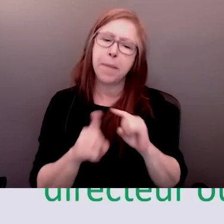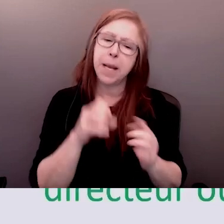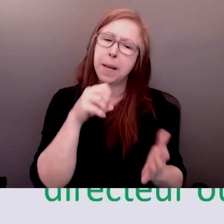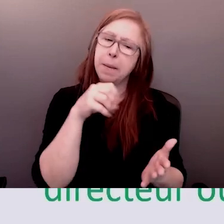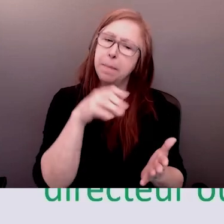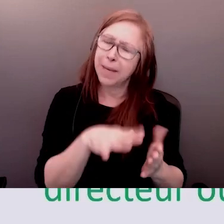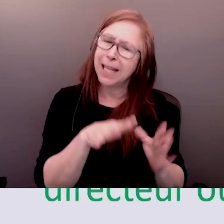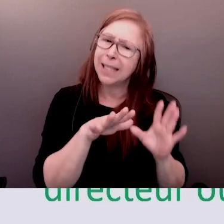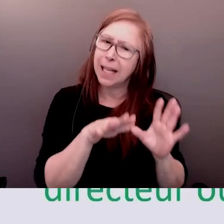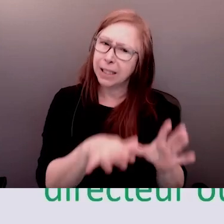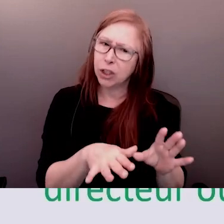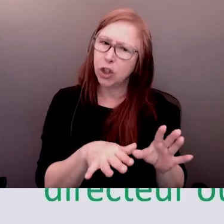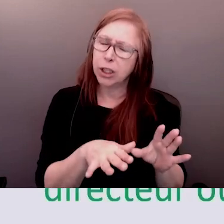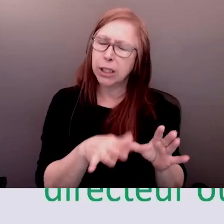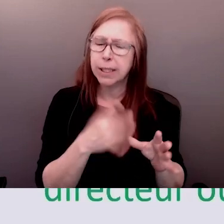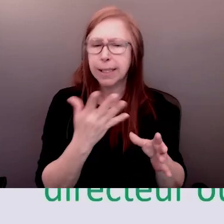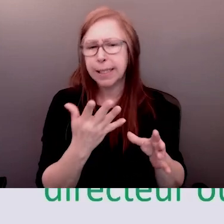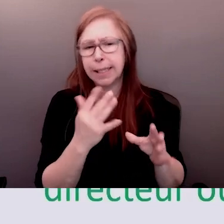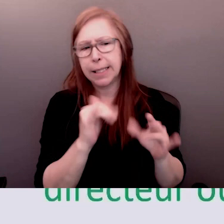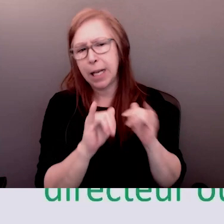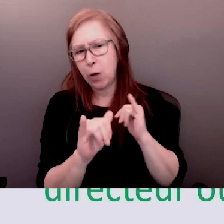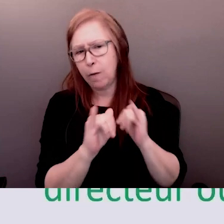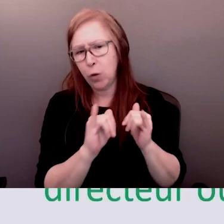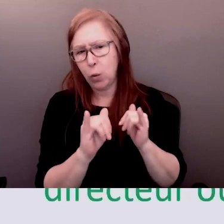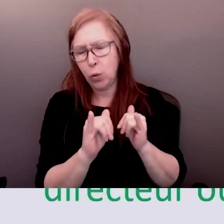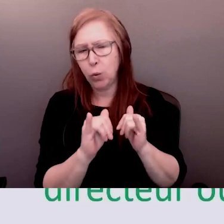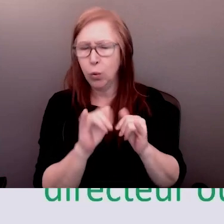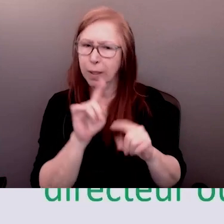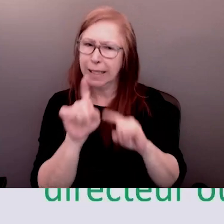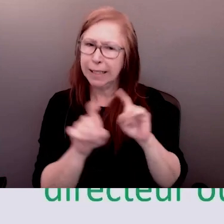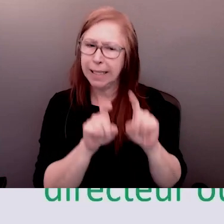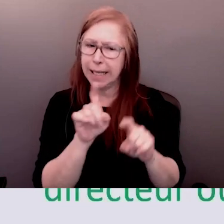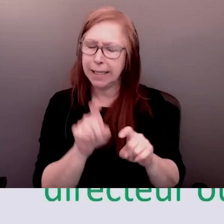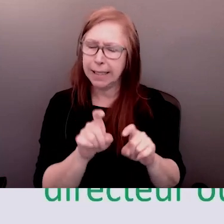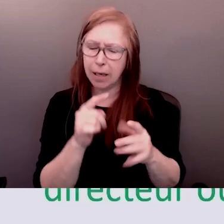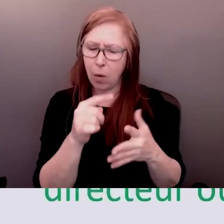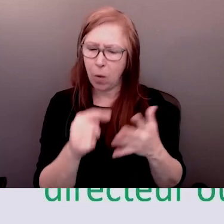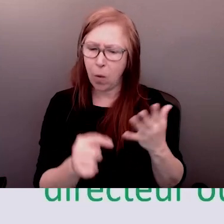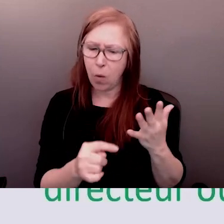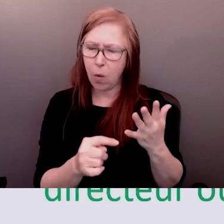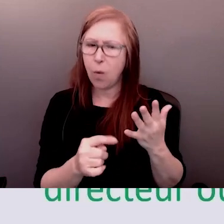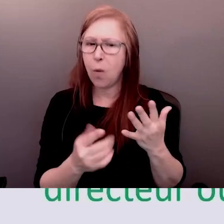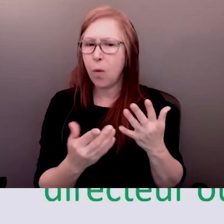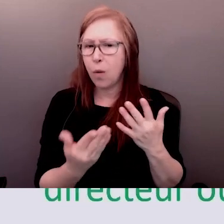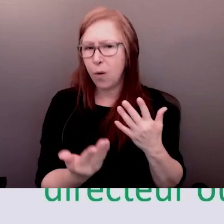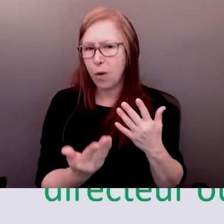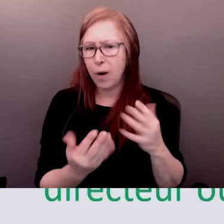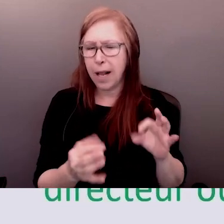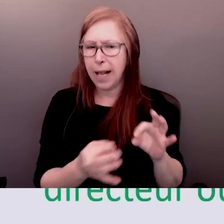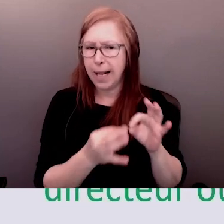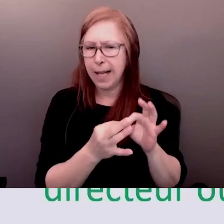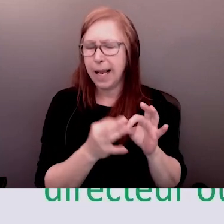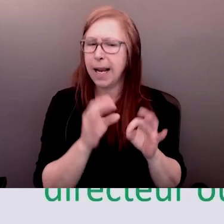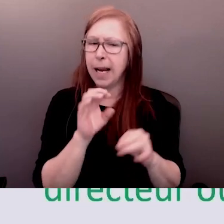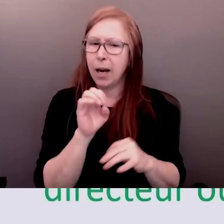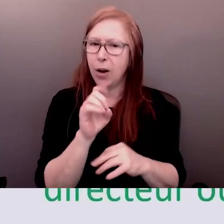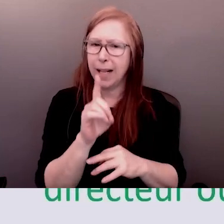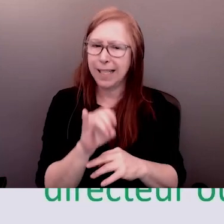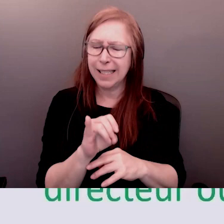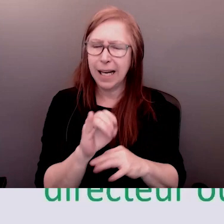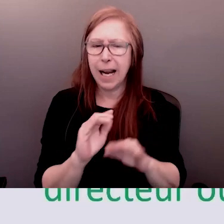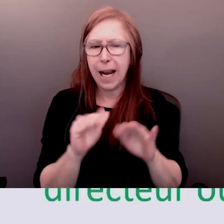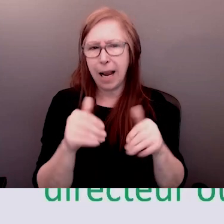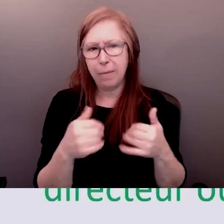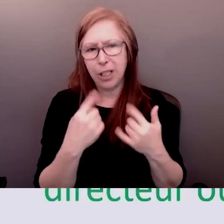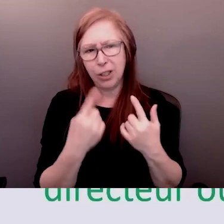pour nous aider à se retourner pour faire ce bon travail nous avons du travail à faire ensemble et il faut que quelqu'un nous aide à faire